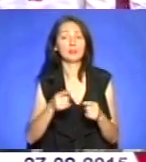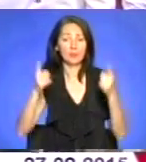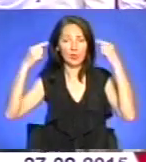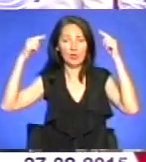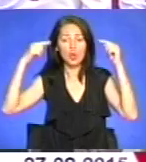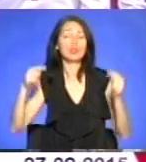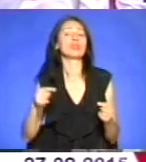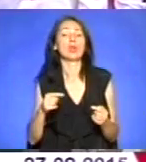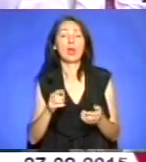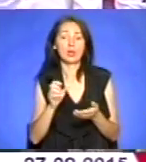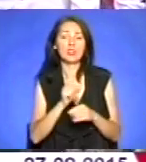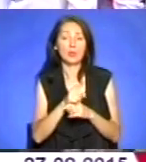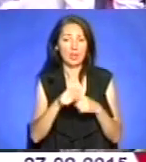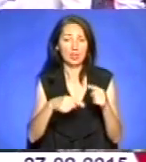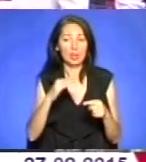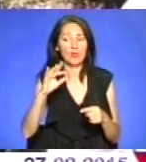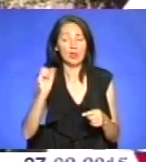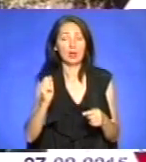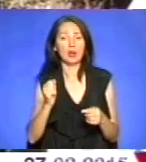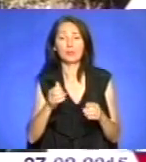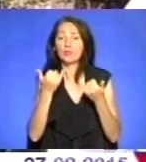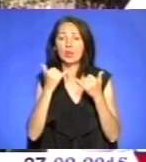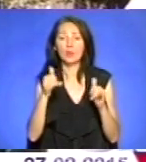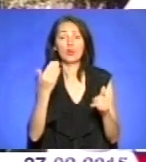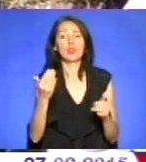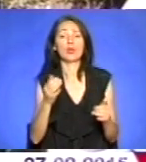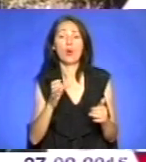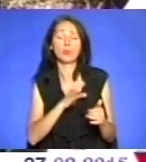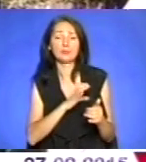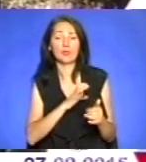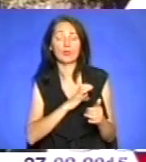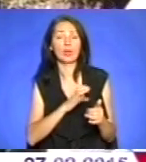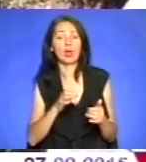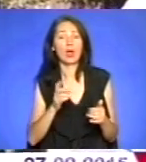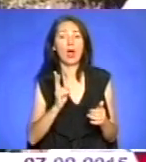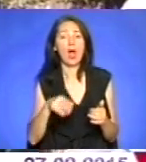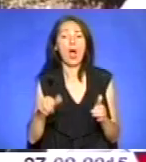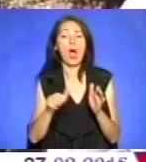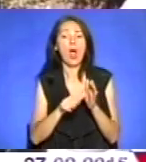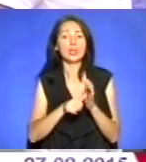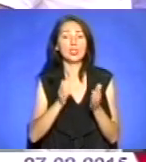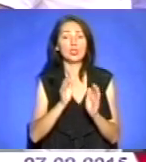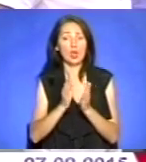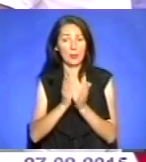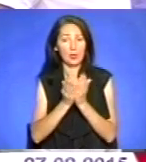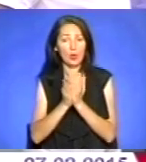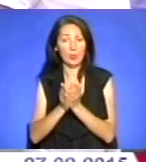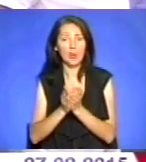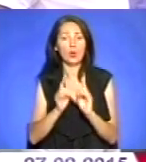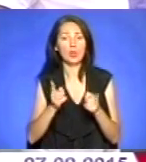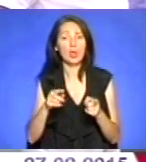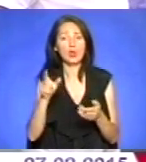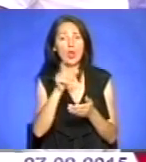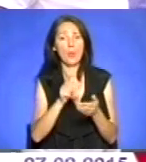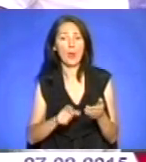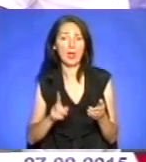Але й при цьому вражають незвичайні здобутки. Сім томів оригінальної поезії, шість перекладної, дев'ять томів оригінальної прози,